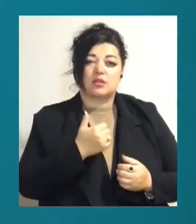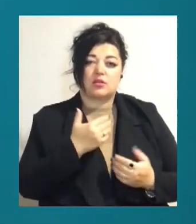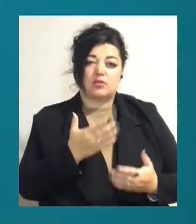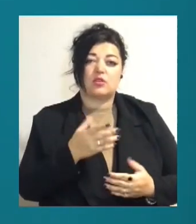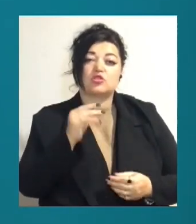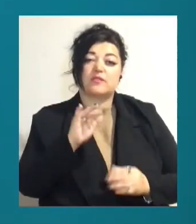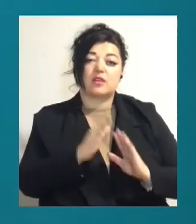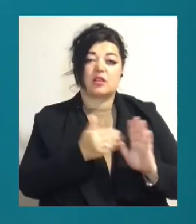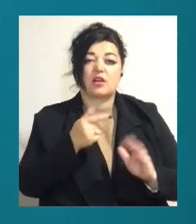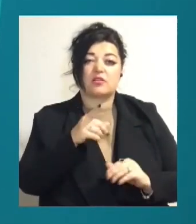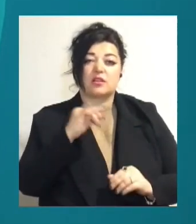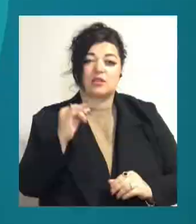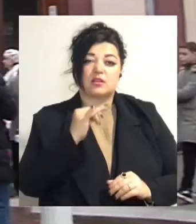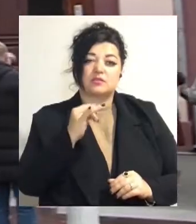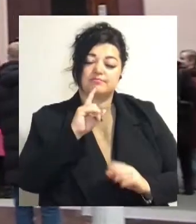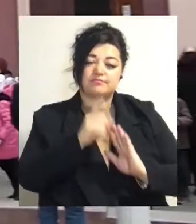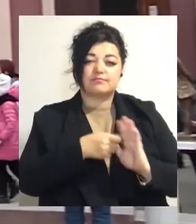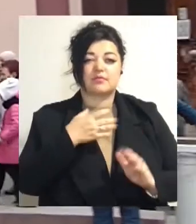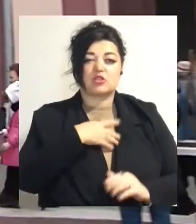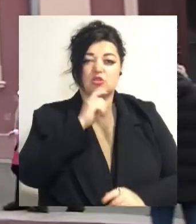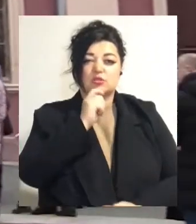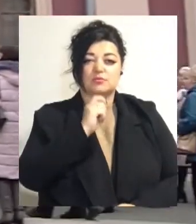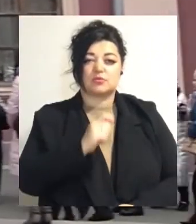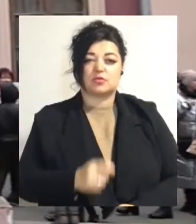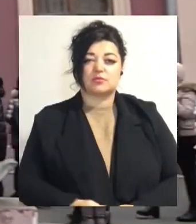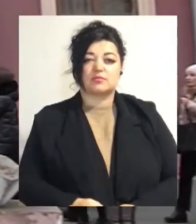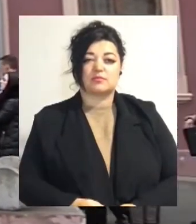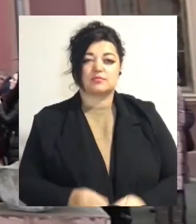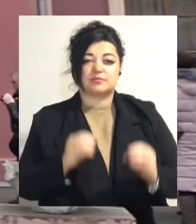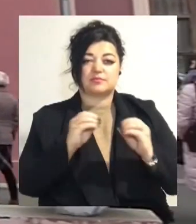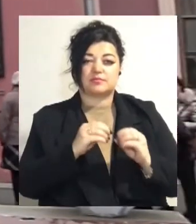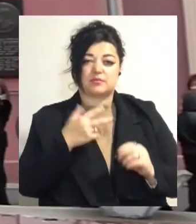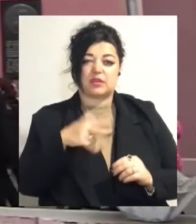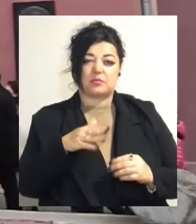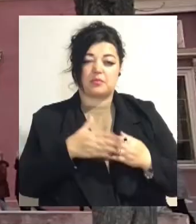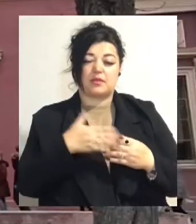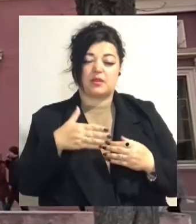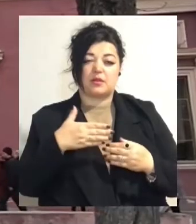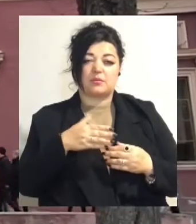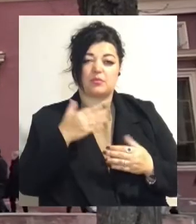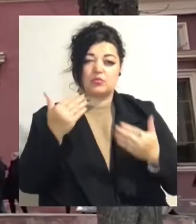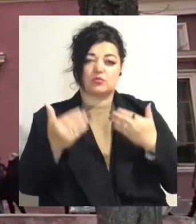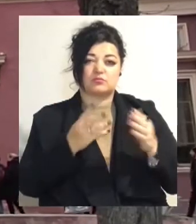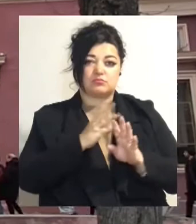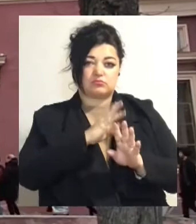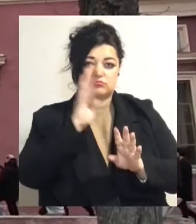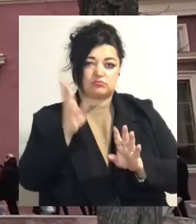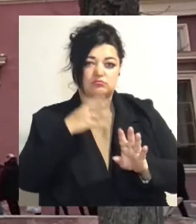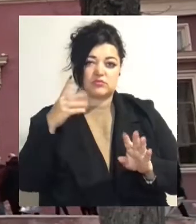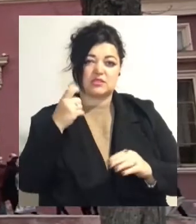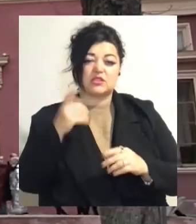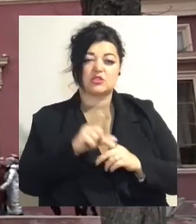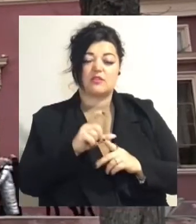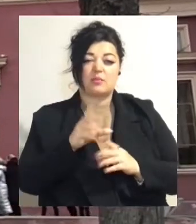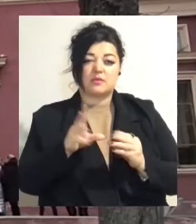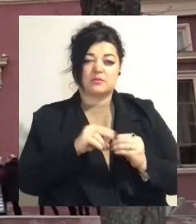водеситів, дізнавалися наші кореспонденти. З 10.30 під дверима музею вишикувалася черга. За словами співробітників галереї,